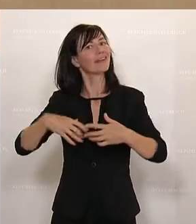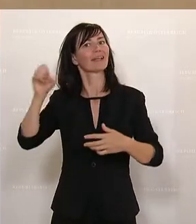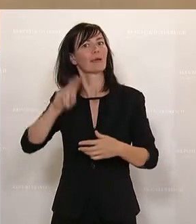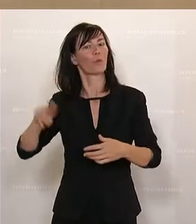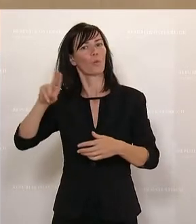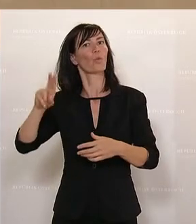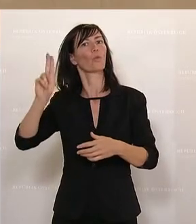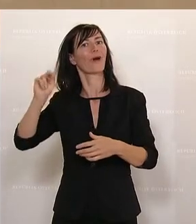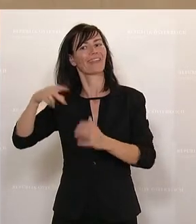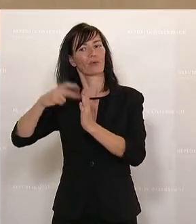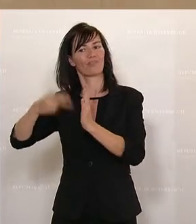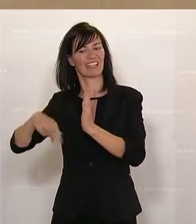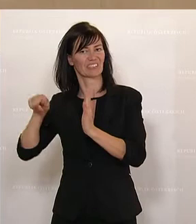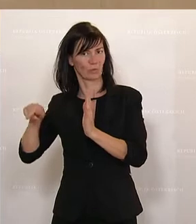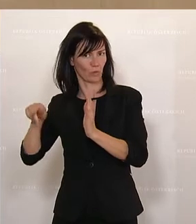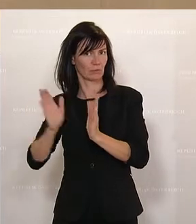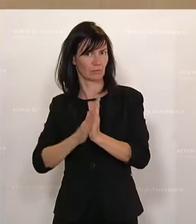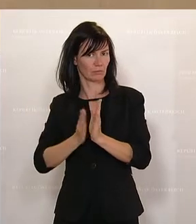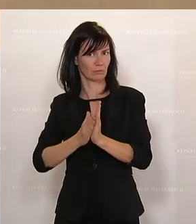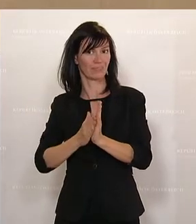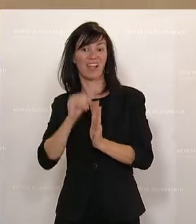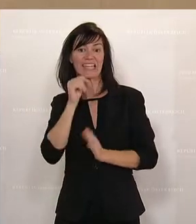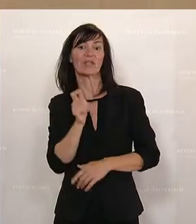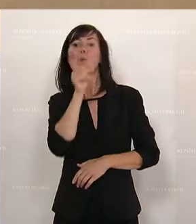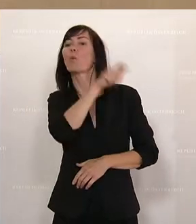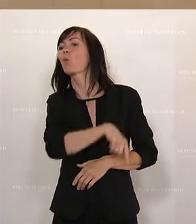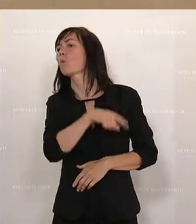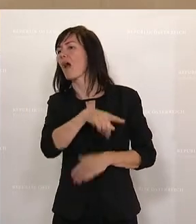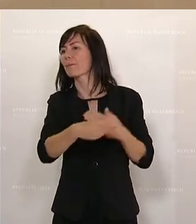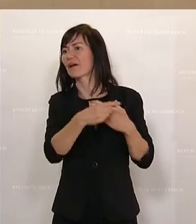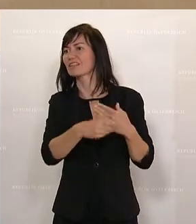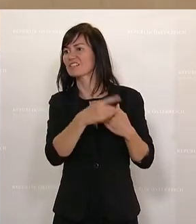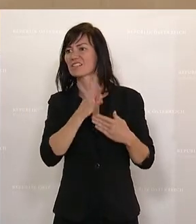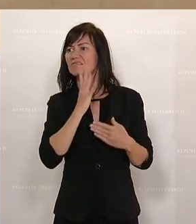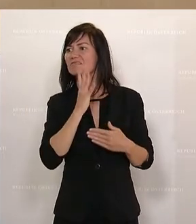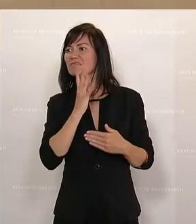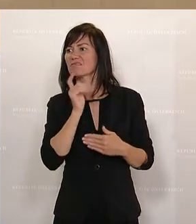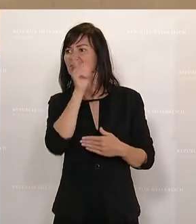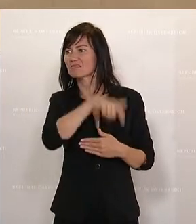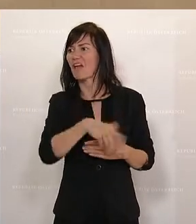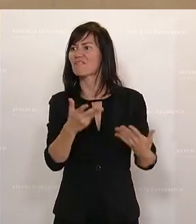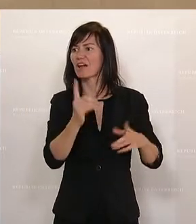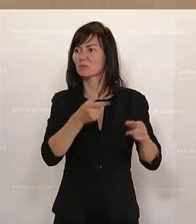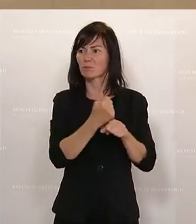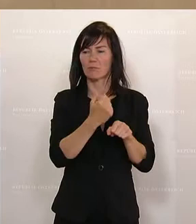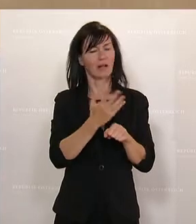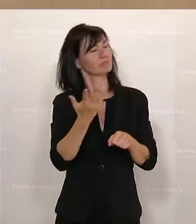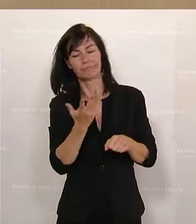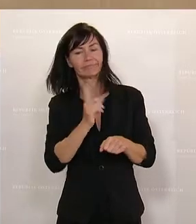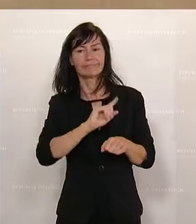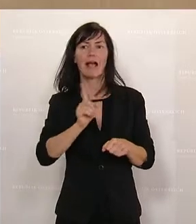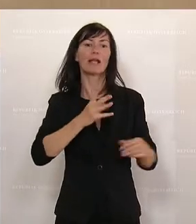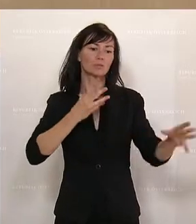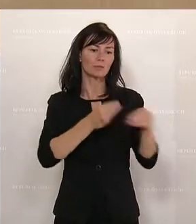über die Patienten sprechen, sondern mehr mit den Patientinnen und Patienten. Natürlich muss man in der